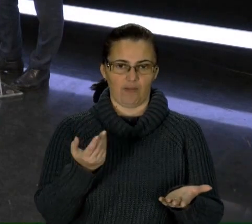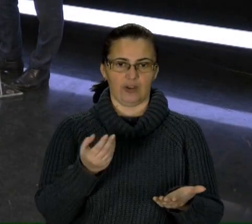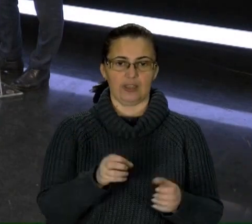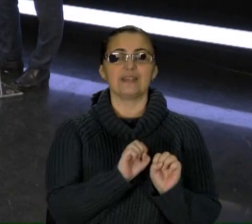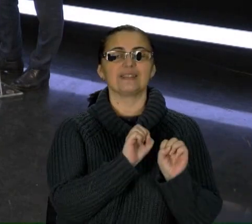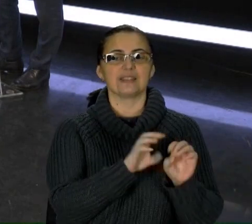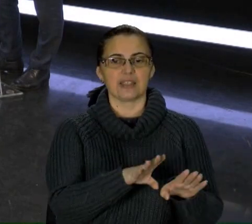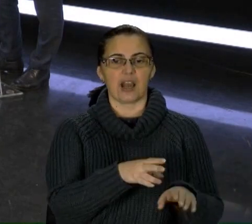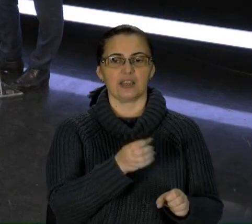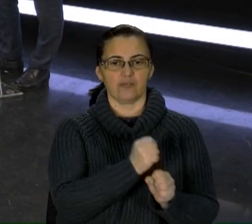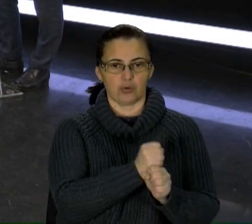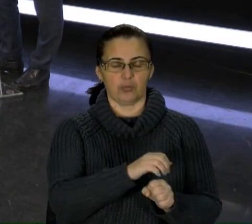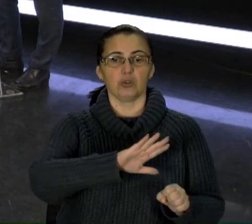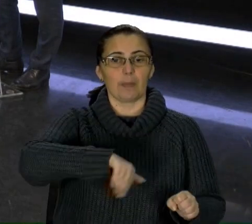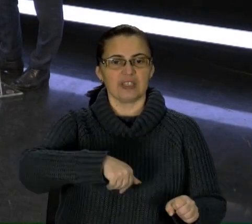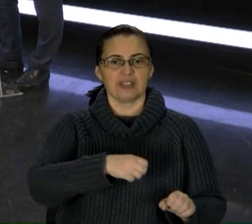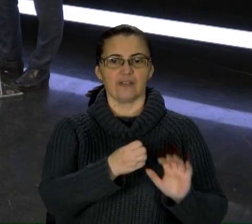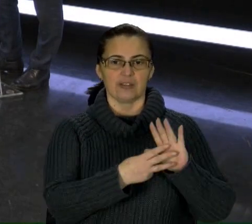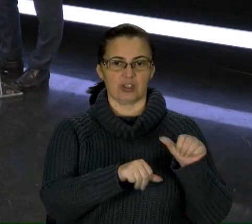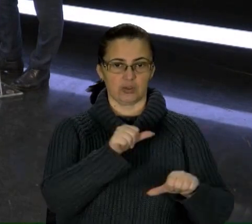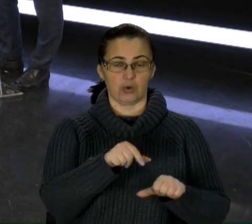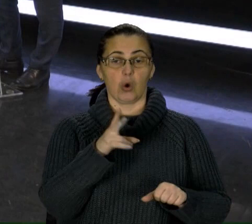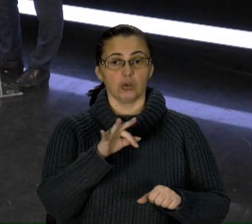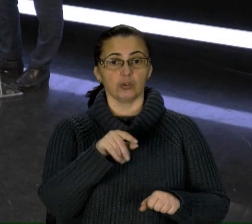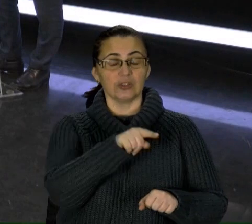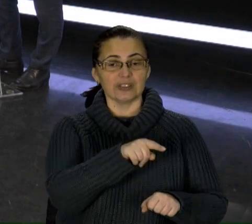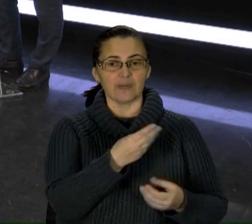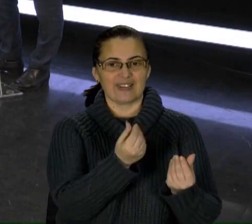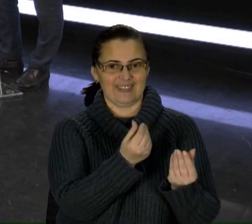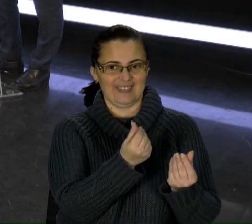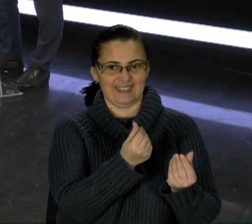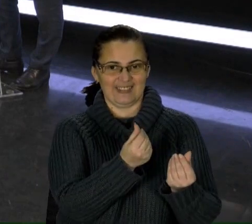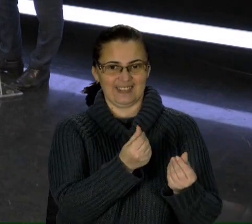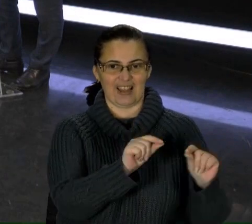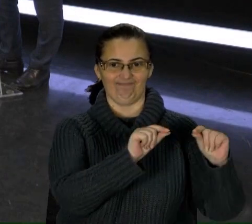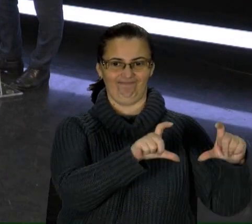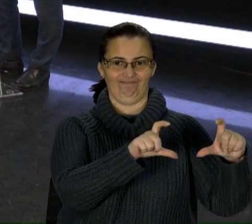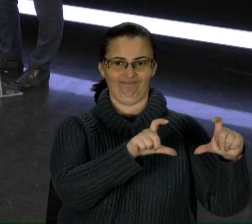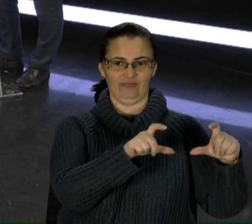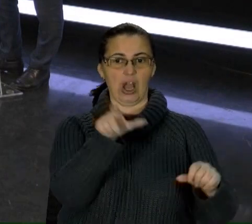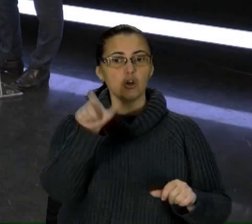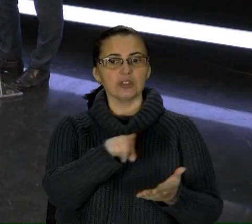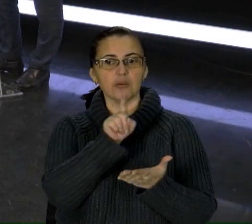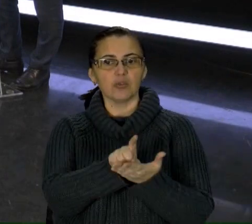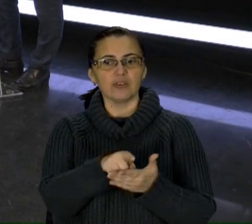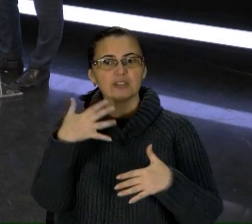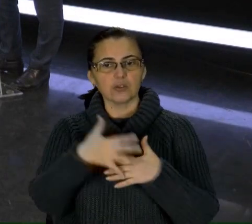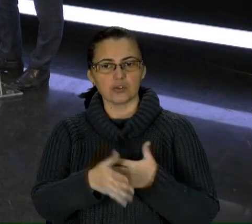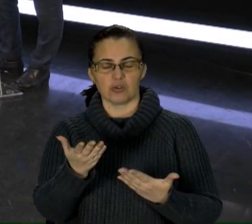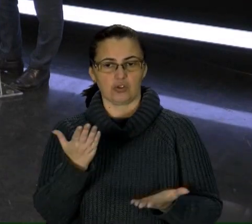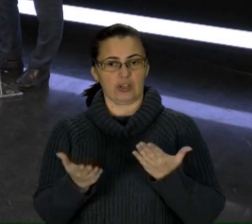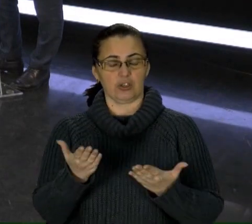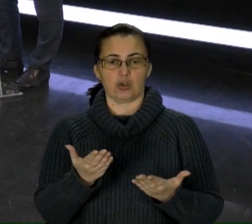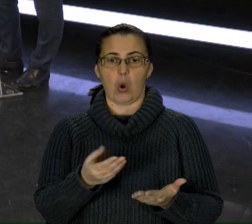після 2018 року. Такі є, але там ціна метра квадратного буде відповідна. І тут людина мусить собі розуміти, чи вона купує престижне житло